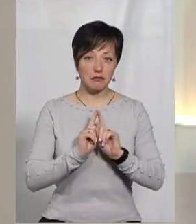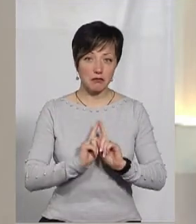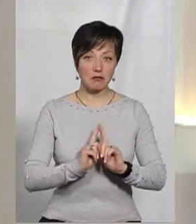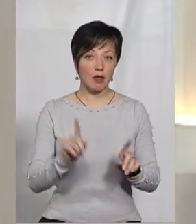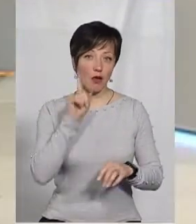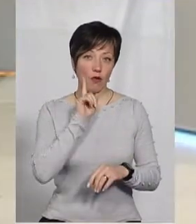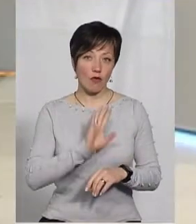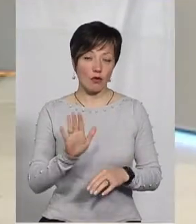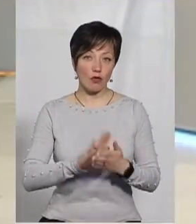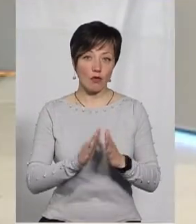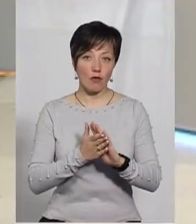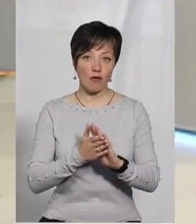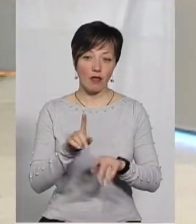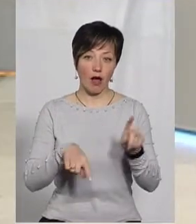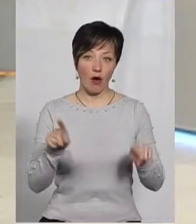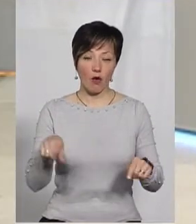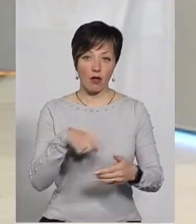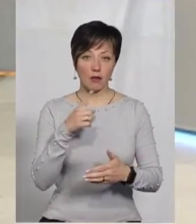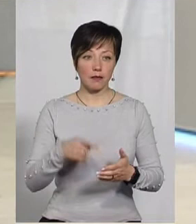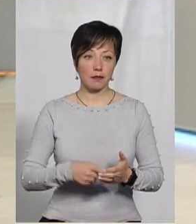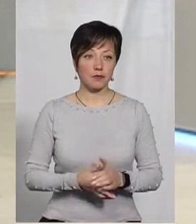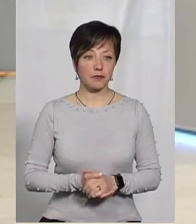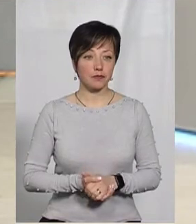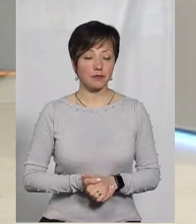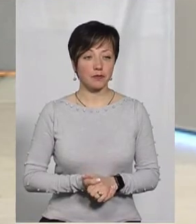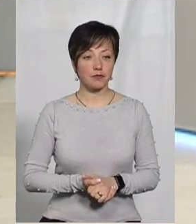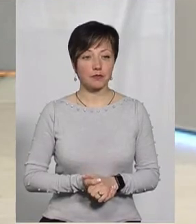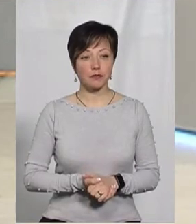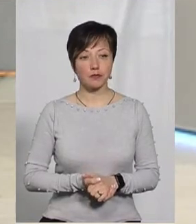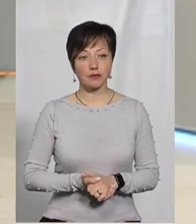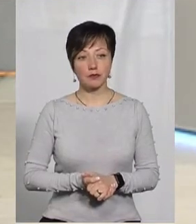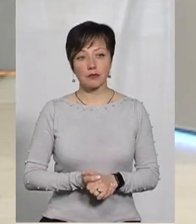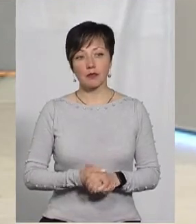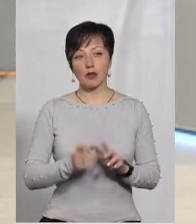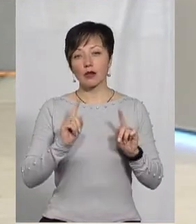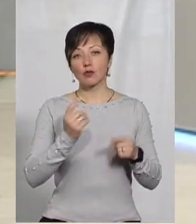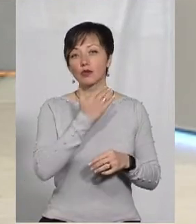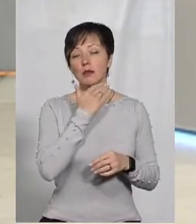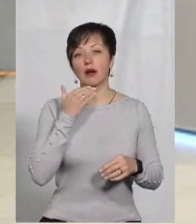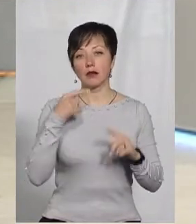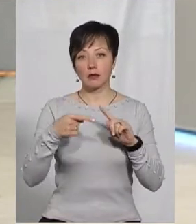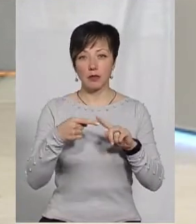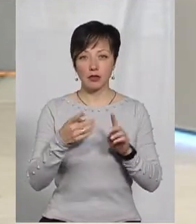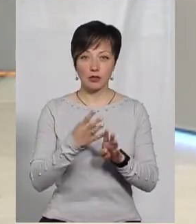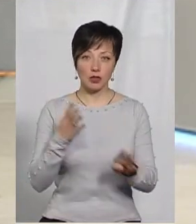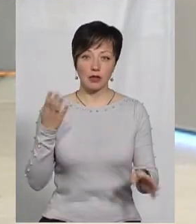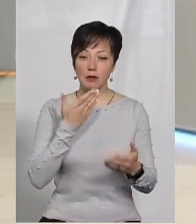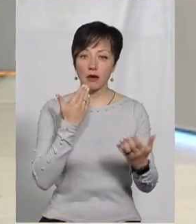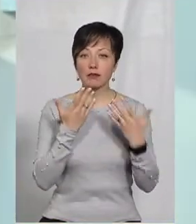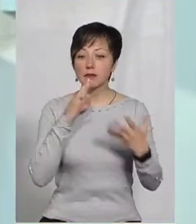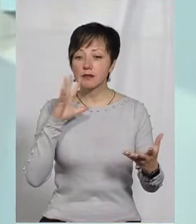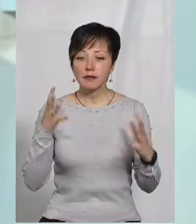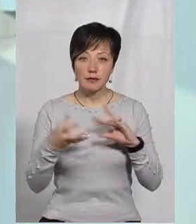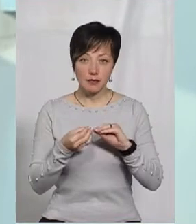комфортні умови деколи? Дуже багато. Насамперед, це відсутність взаєморозуміння.